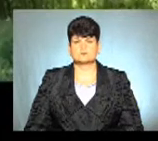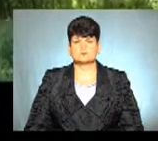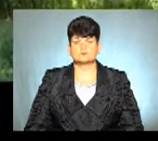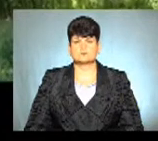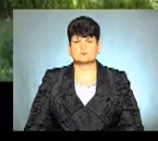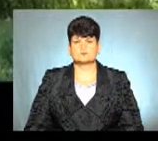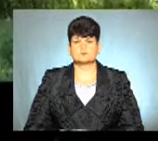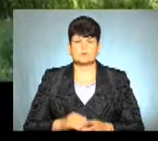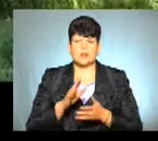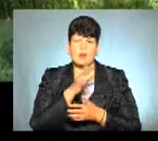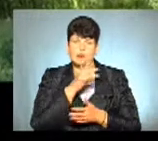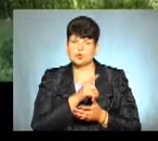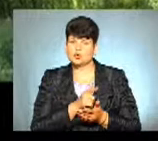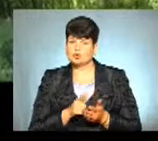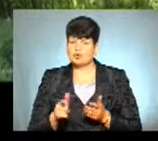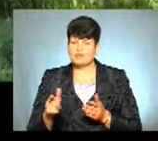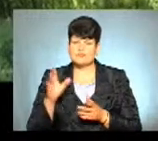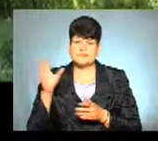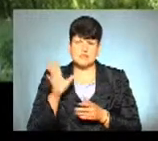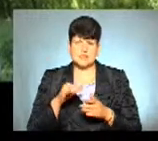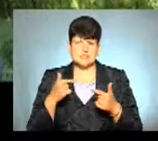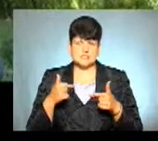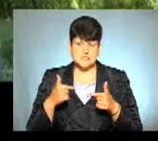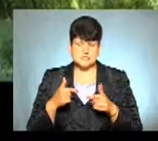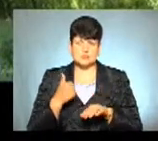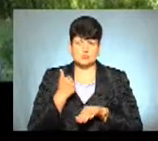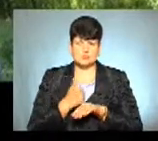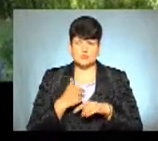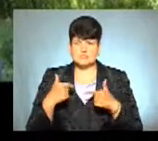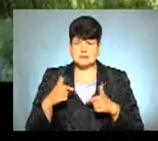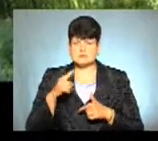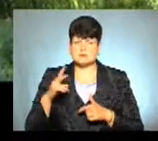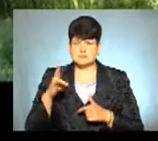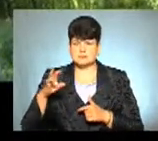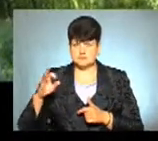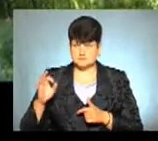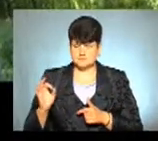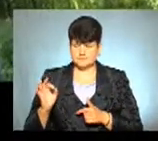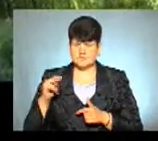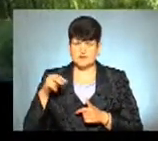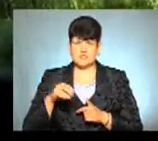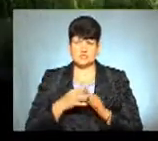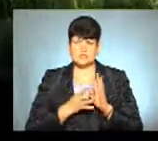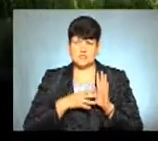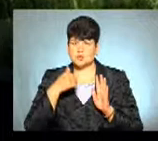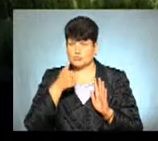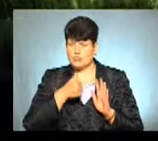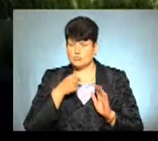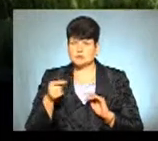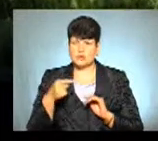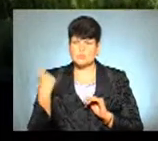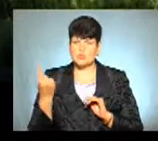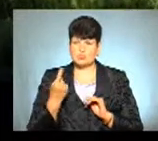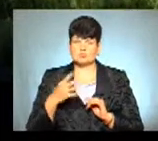Продовж всієї сесії, основної сесії ЗНО 2019 року в Тернопільській